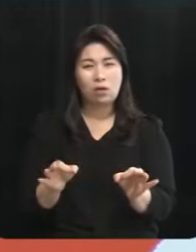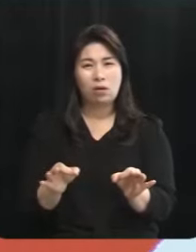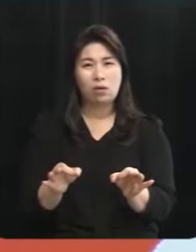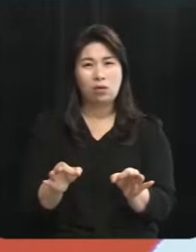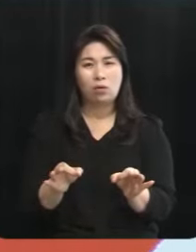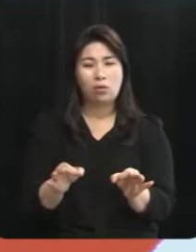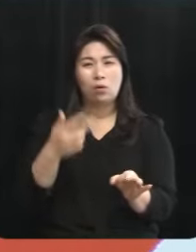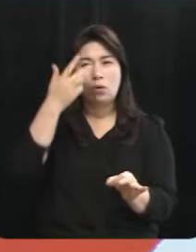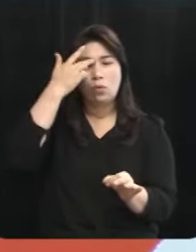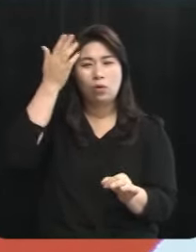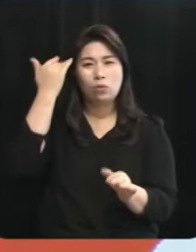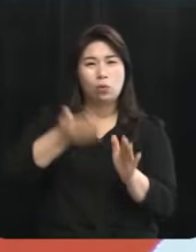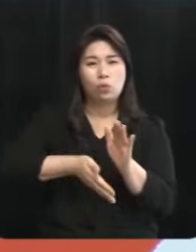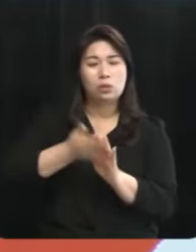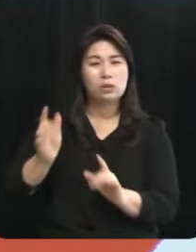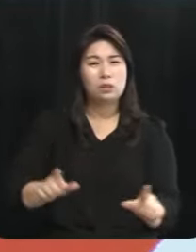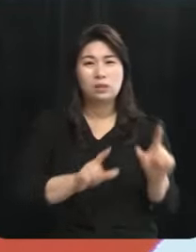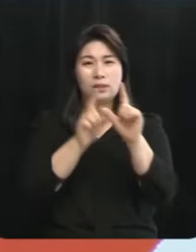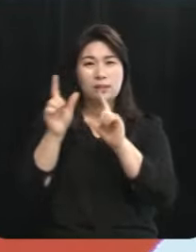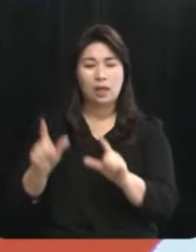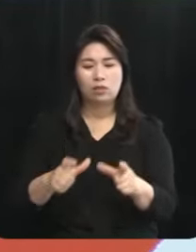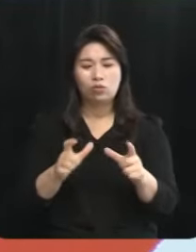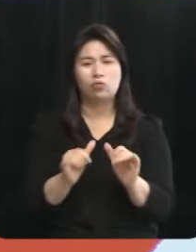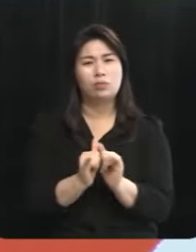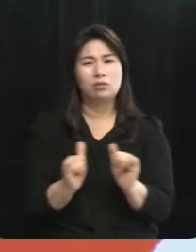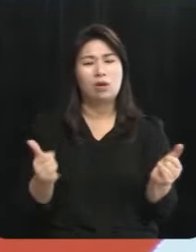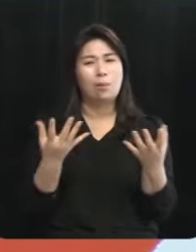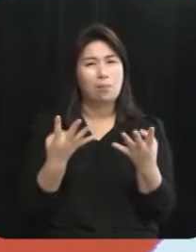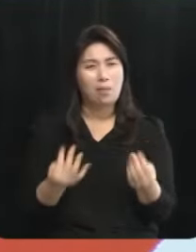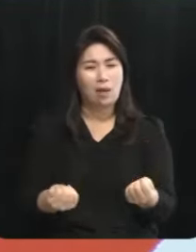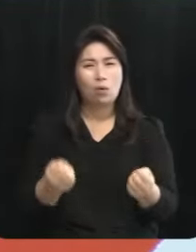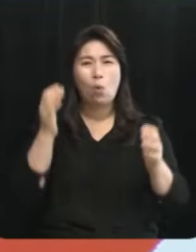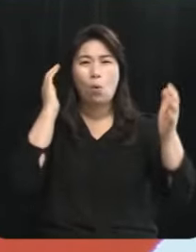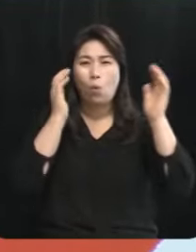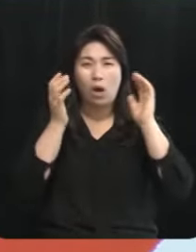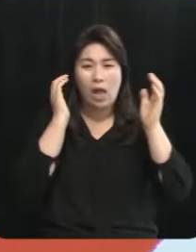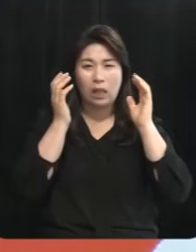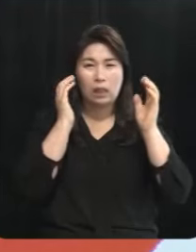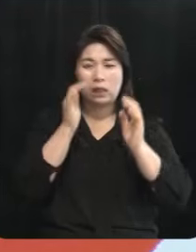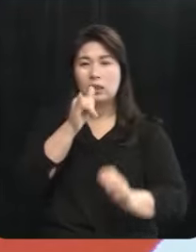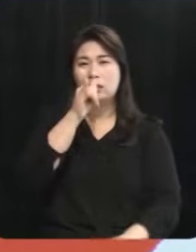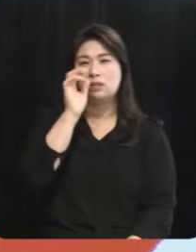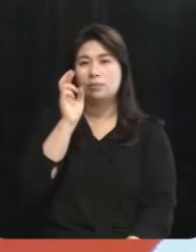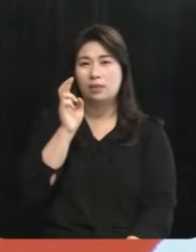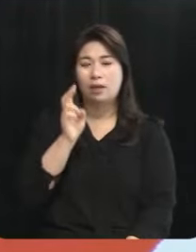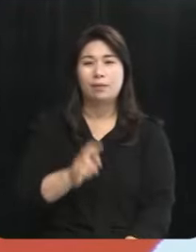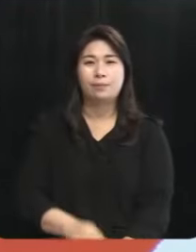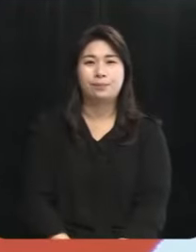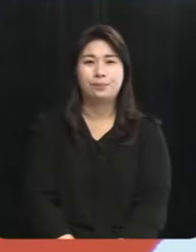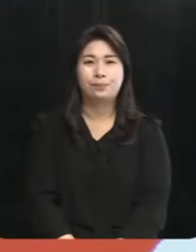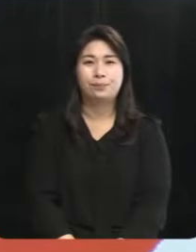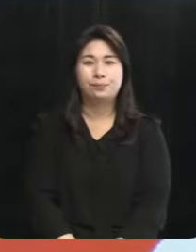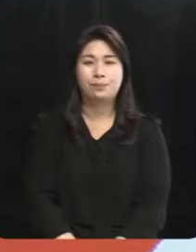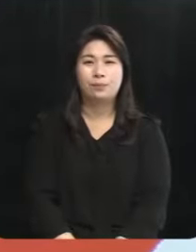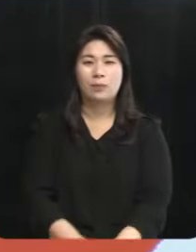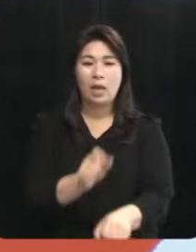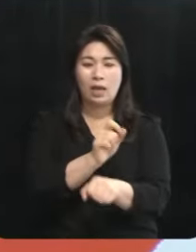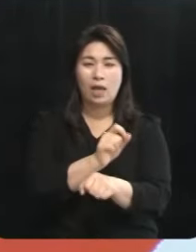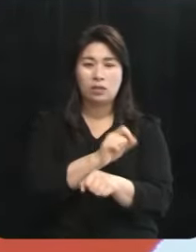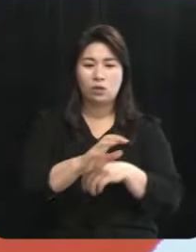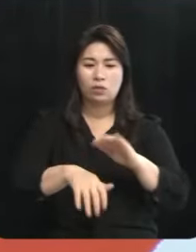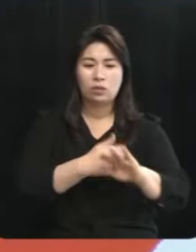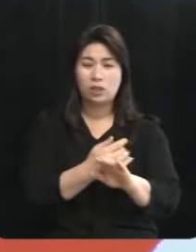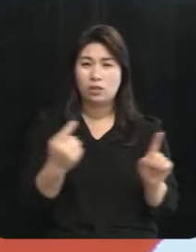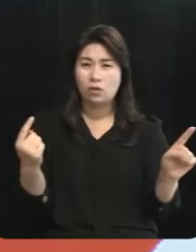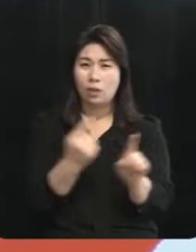원도심에 살고 있는 주민들에게 많은 혼란을 줄 것으로 예상하고 있습니다 또한 행정체제